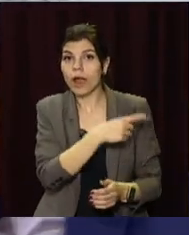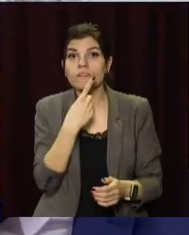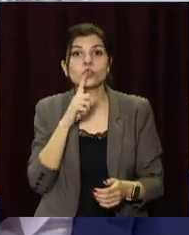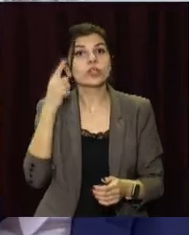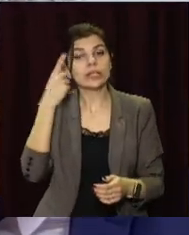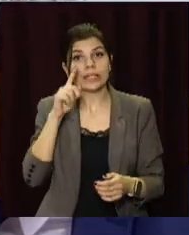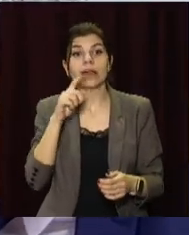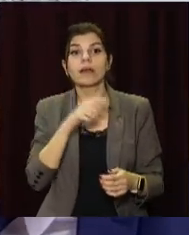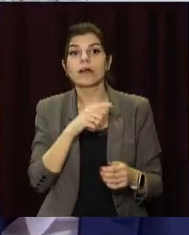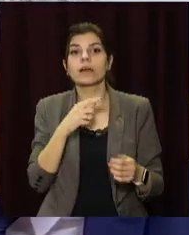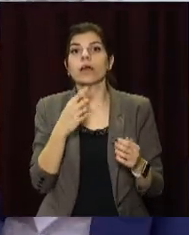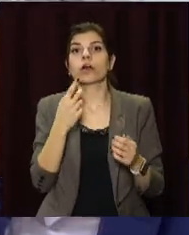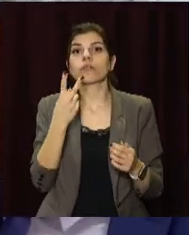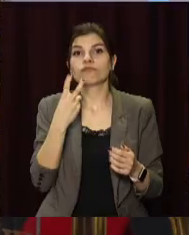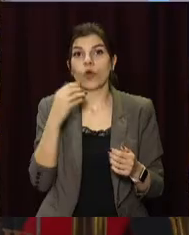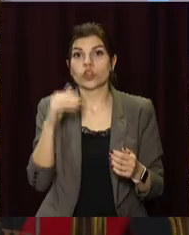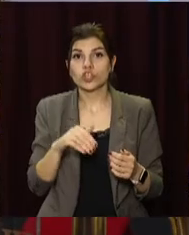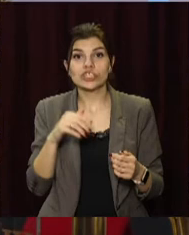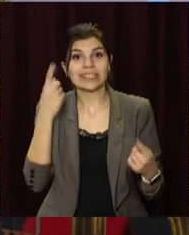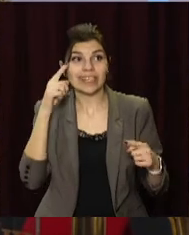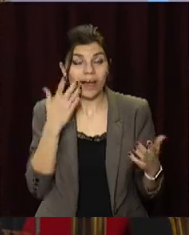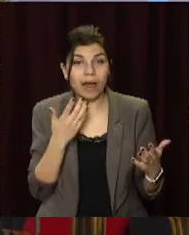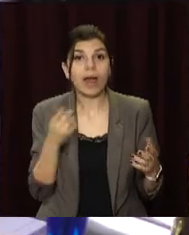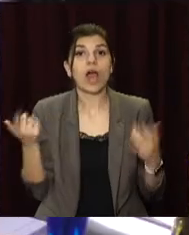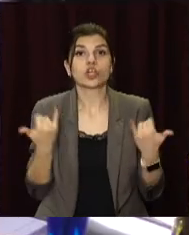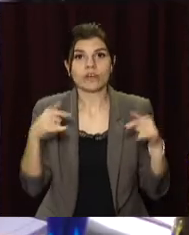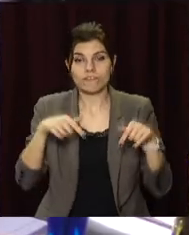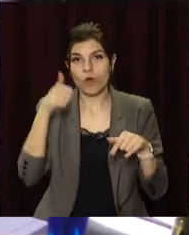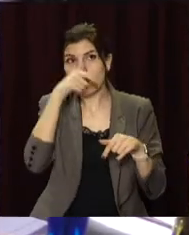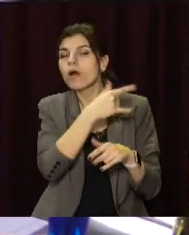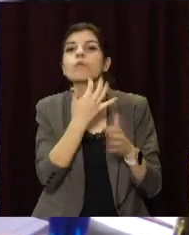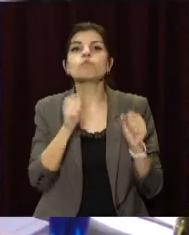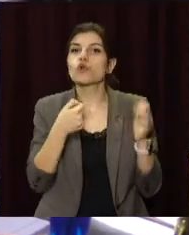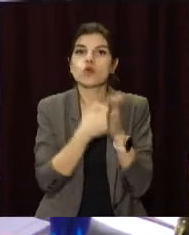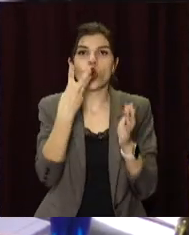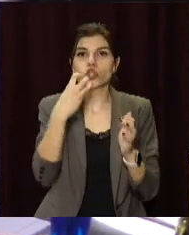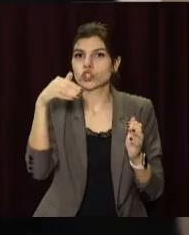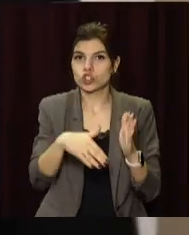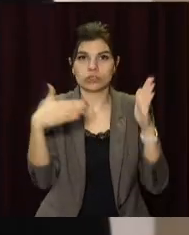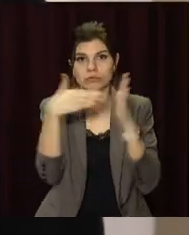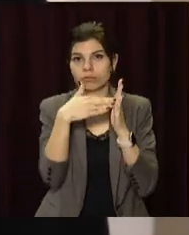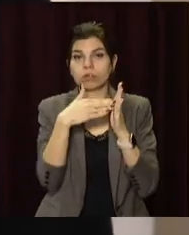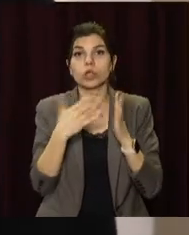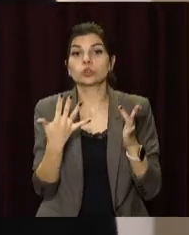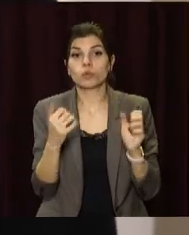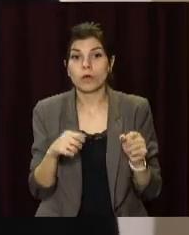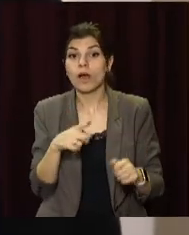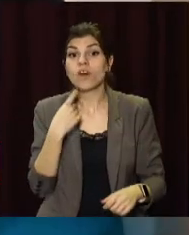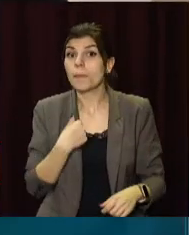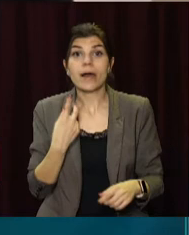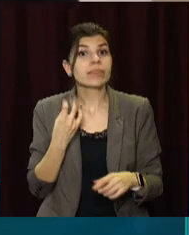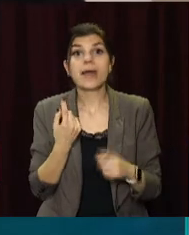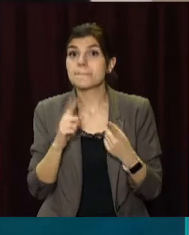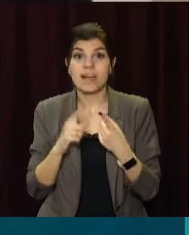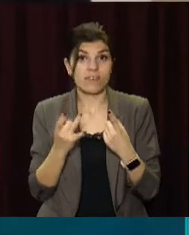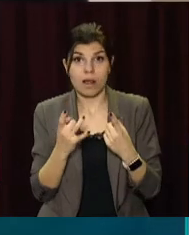що коштували не більше 200 тисяч гривень. Цього року максимальна вартість проєкту – 300 тисяч. Ми вже не перший раз